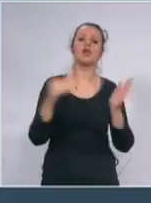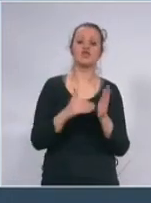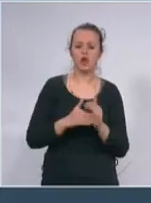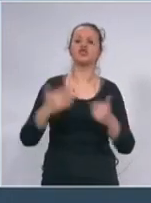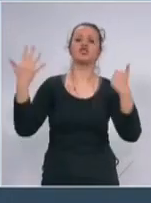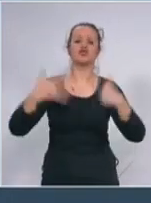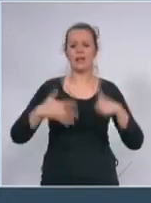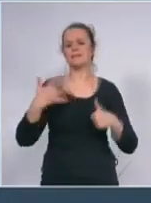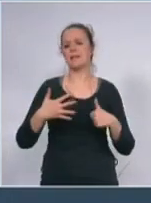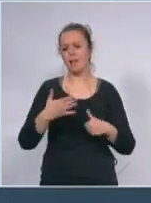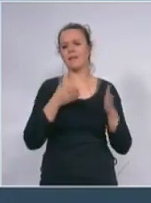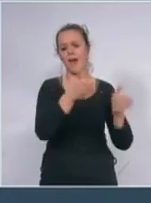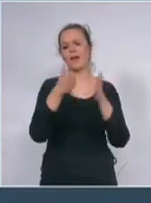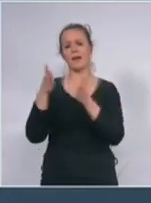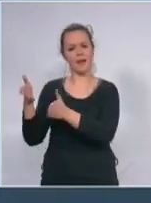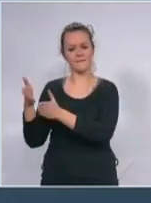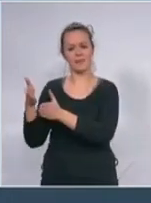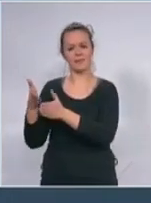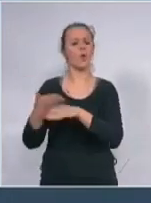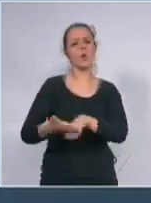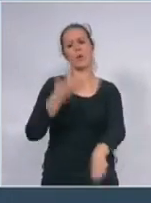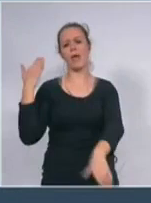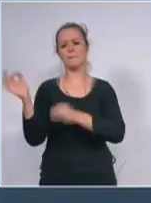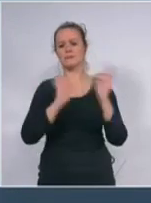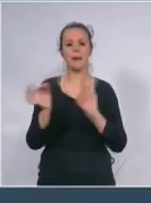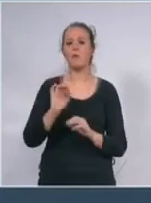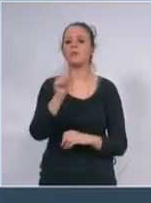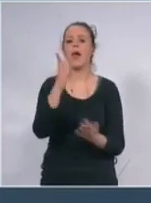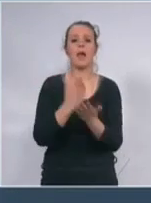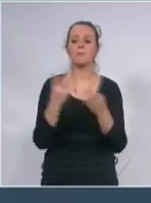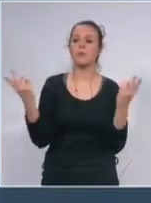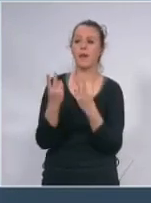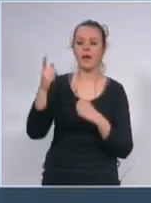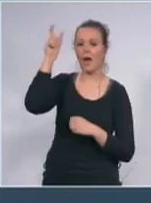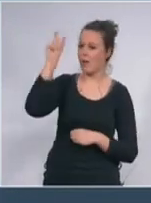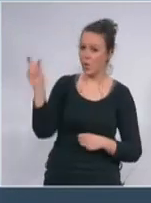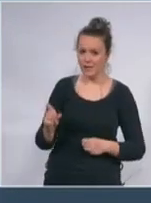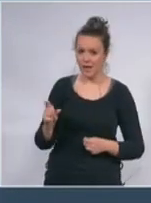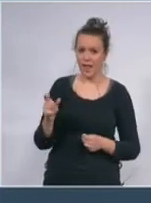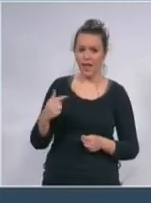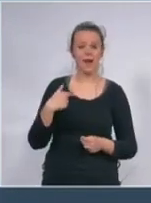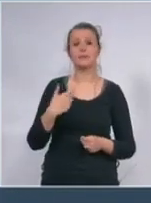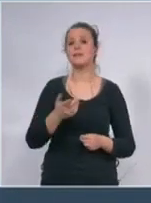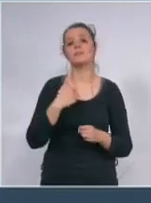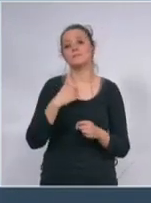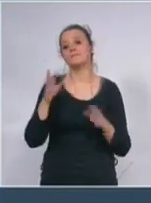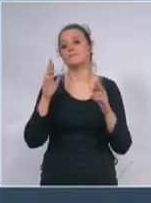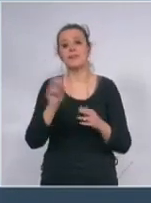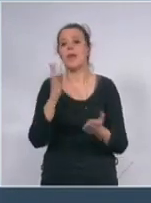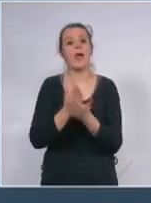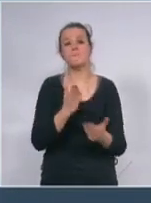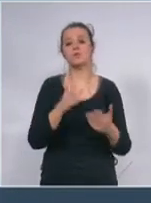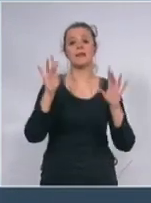da nam ne bi došao italijanski scenarijo da ne bi smo imali desetine hiljada mrtvih ja molim ljude da se ponašaju